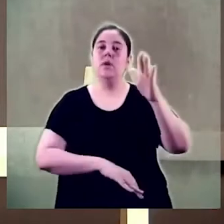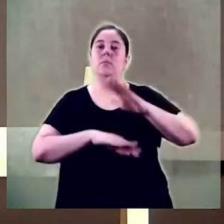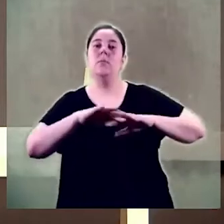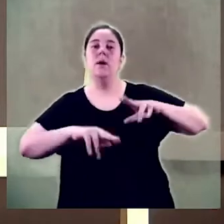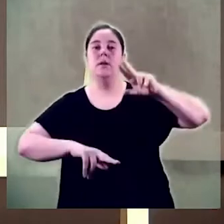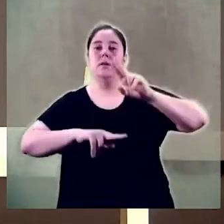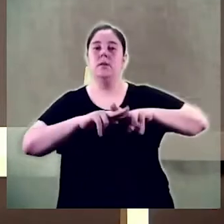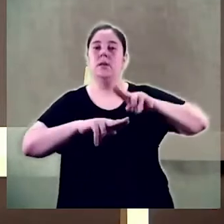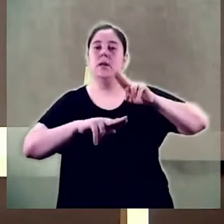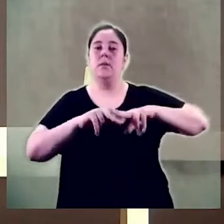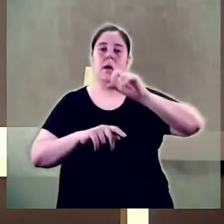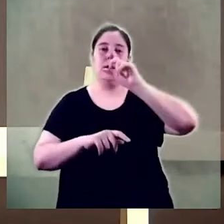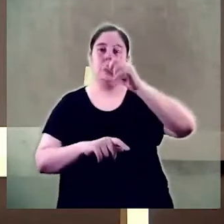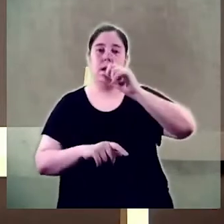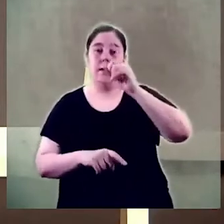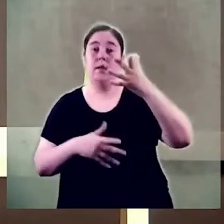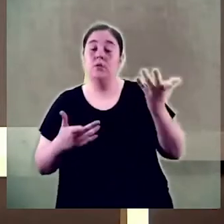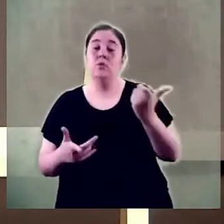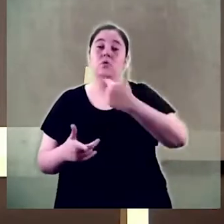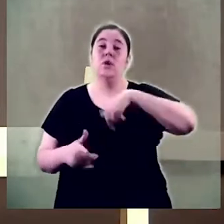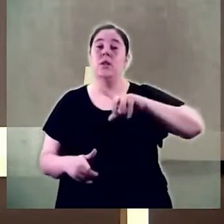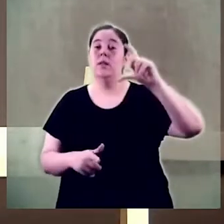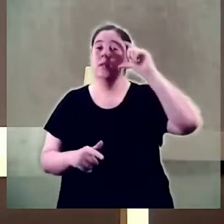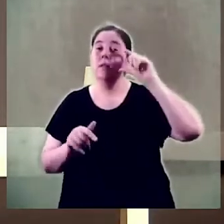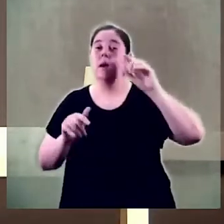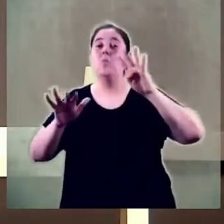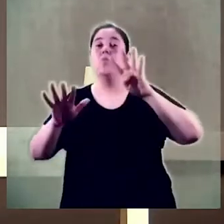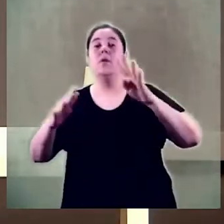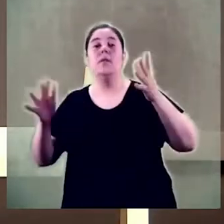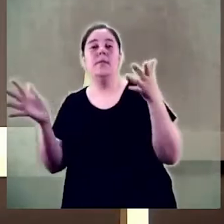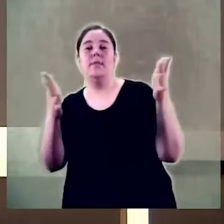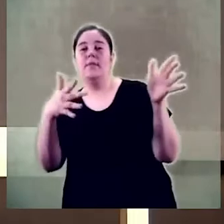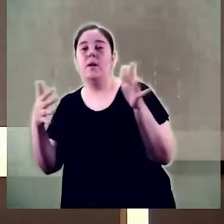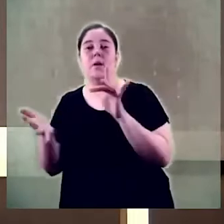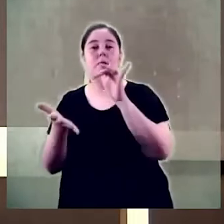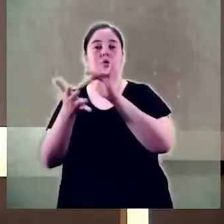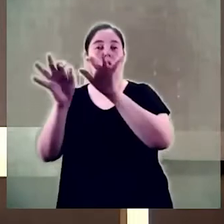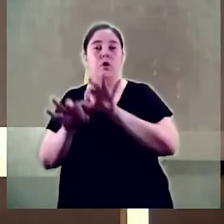març